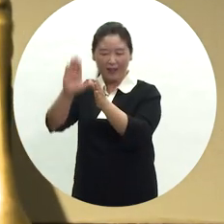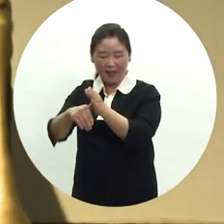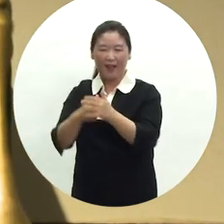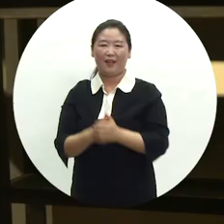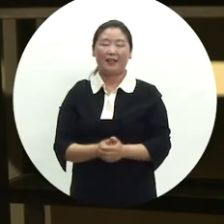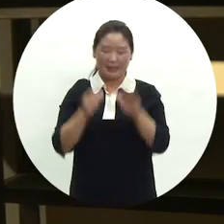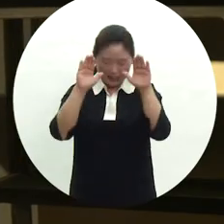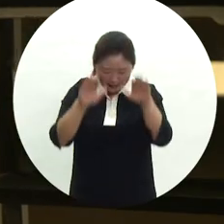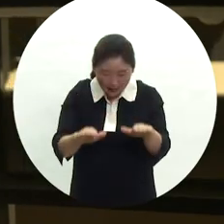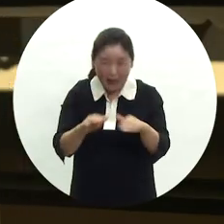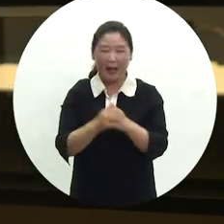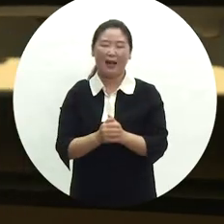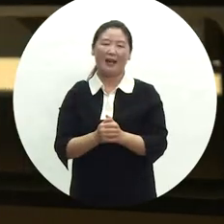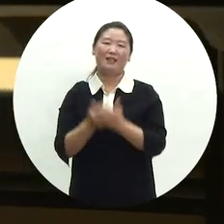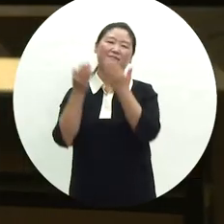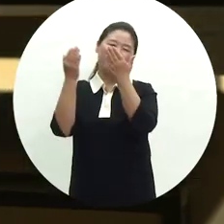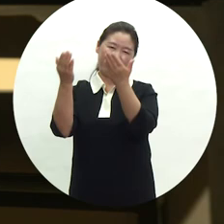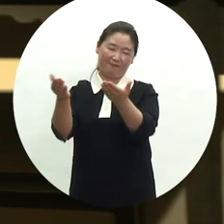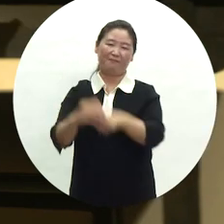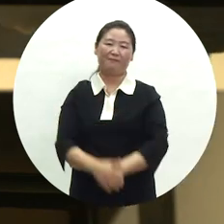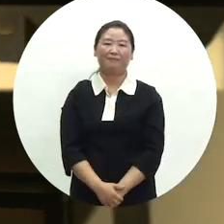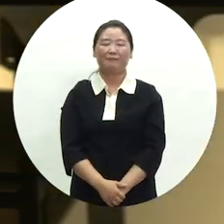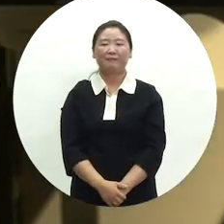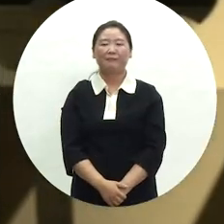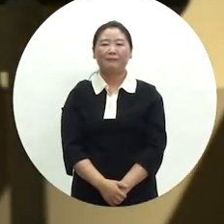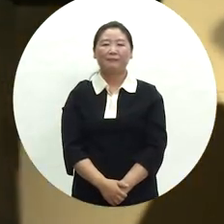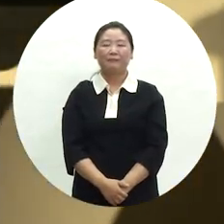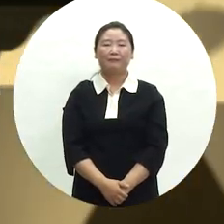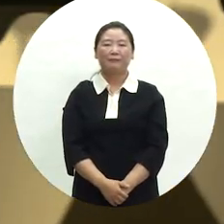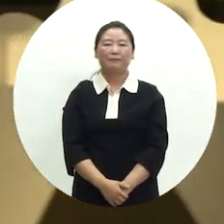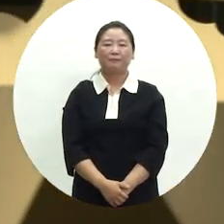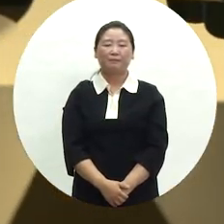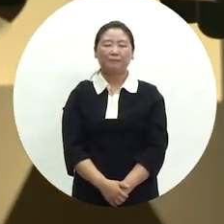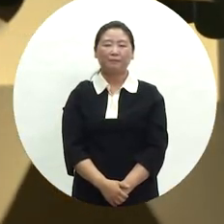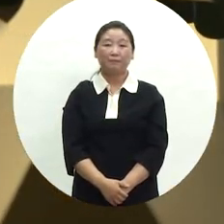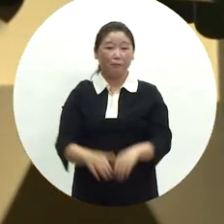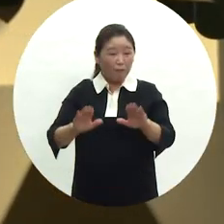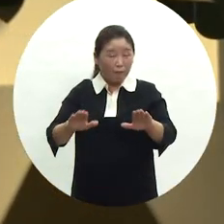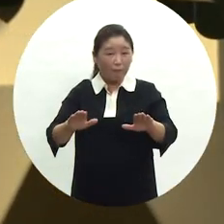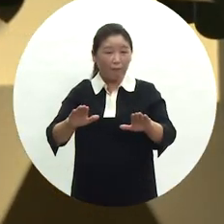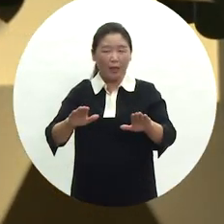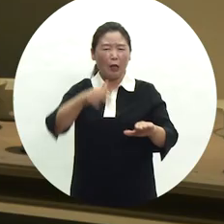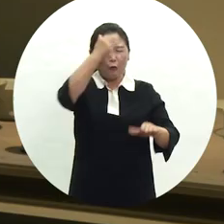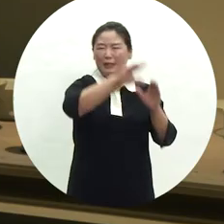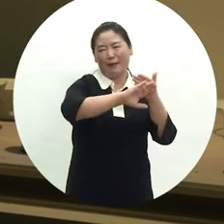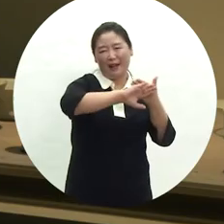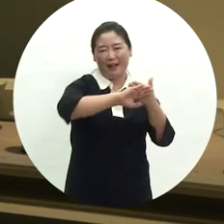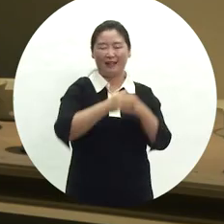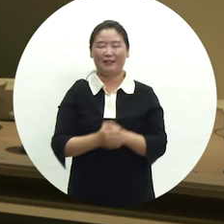통해 감흥하였음을 전시하고 있습니다. 오늘날은 조선시대와 달리